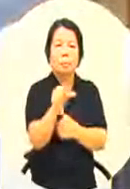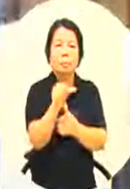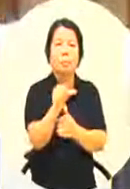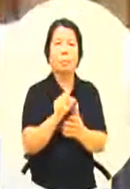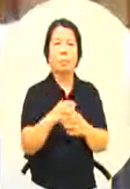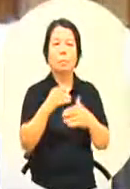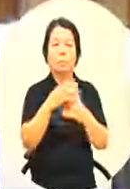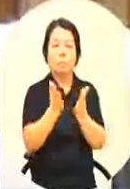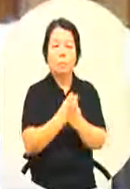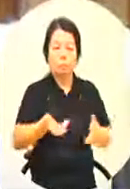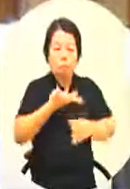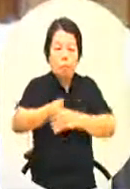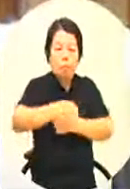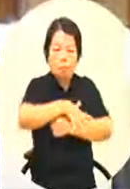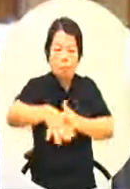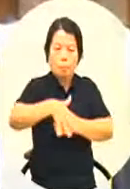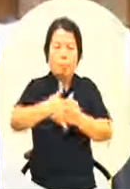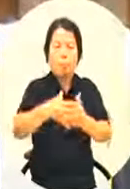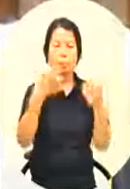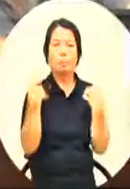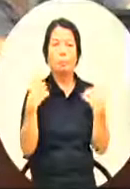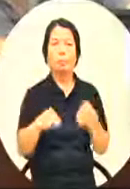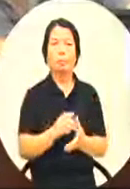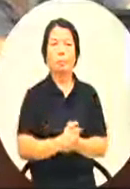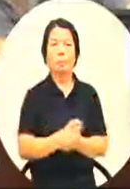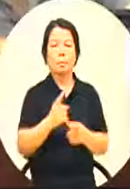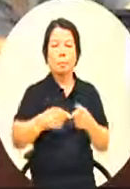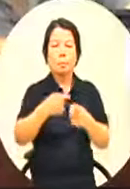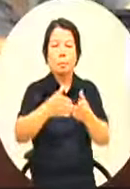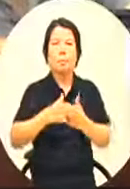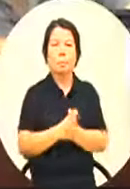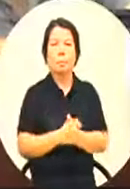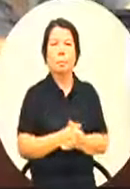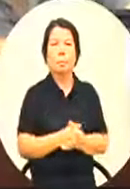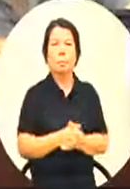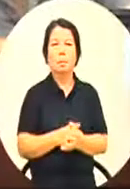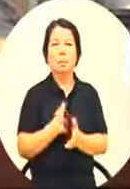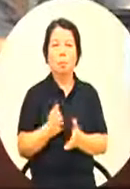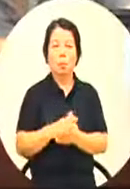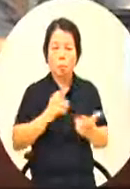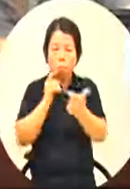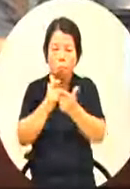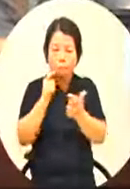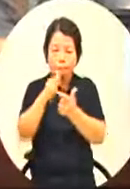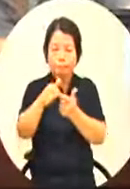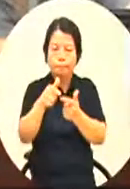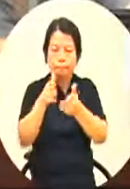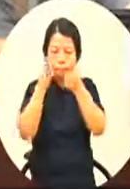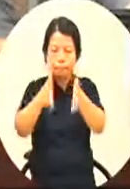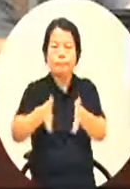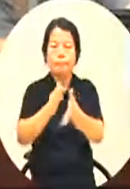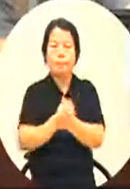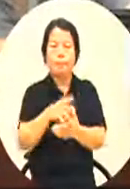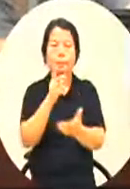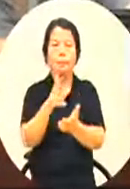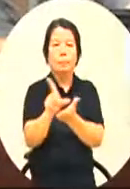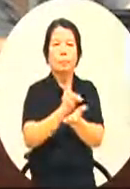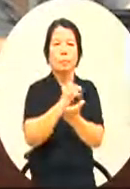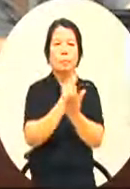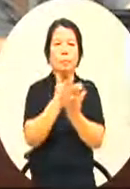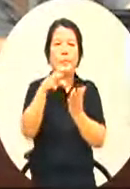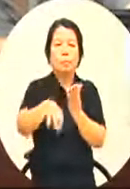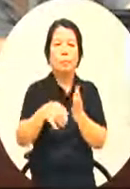交给各局处去处理它应该说我们有呼应新南向政策因为就我们图书馆的一个